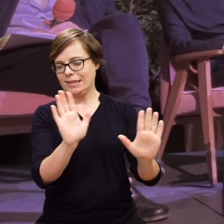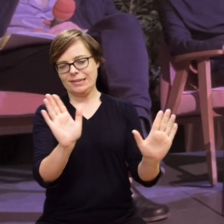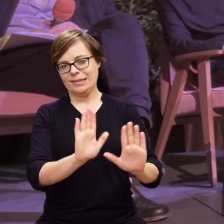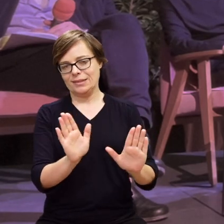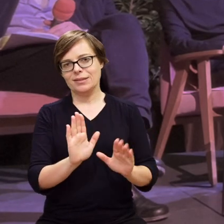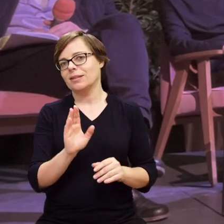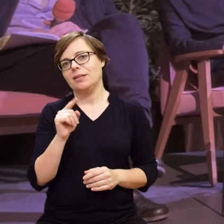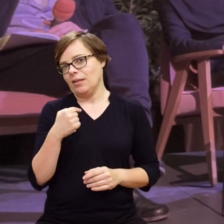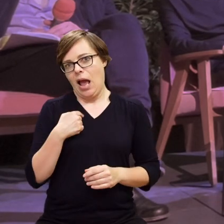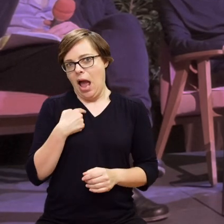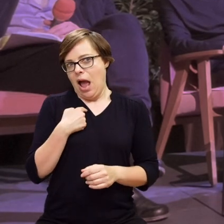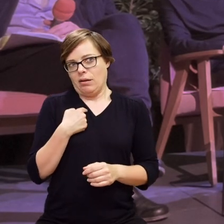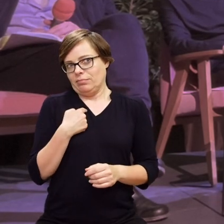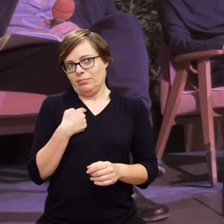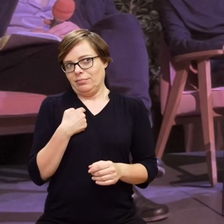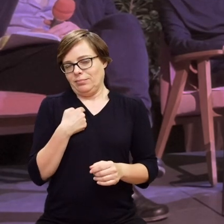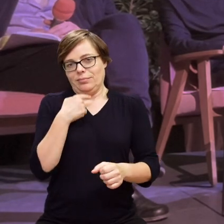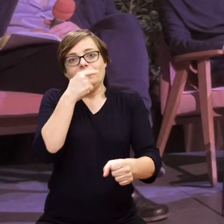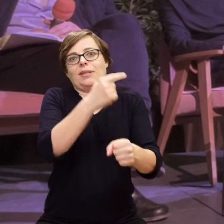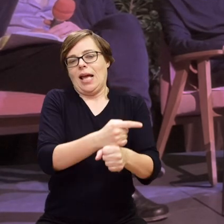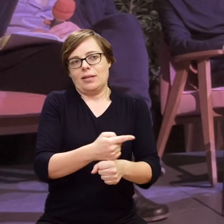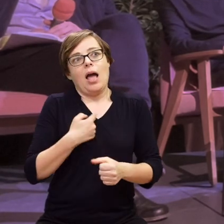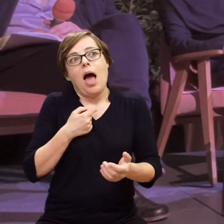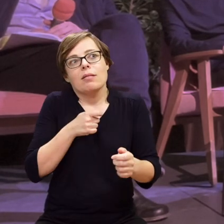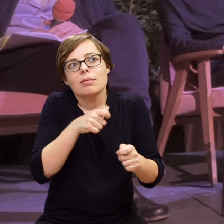bardzo trudne i takie osobiste wybory.